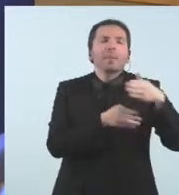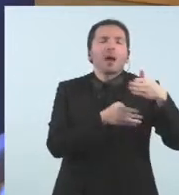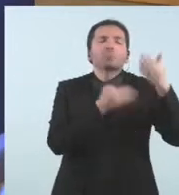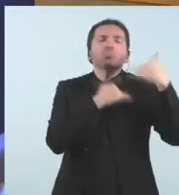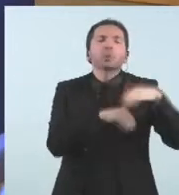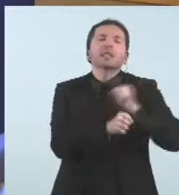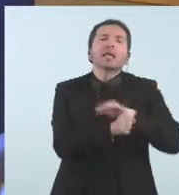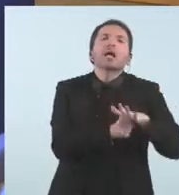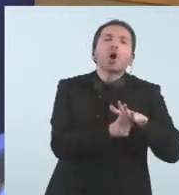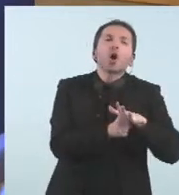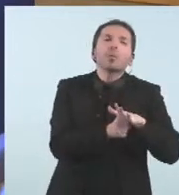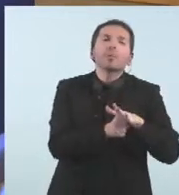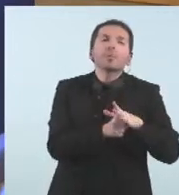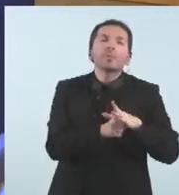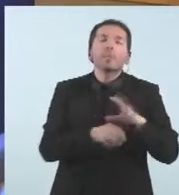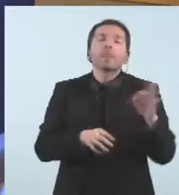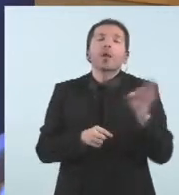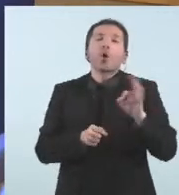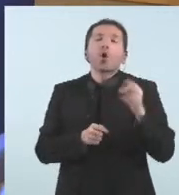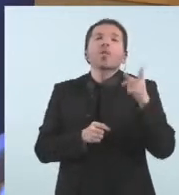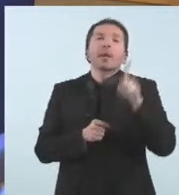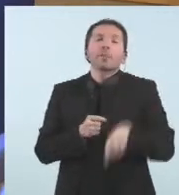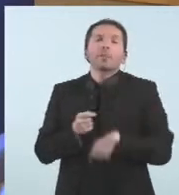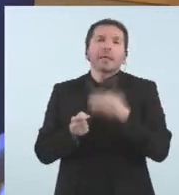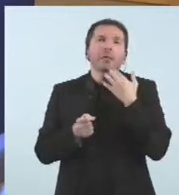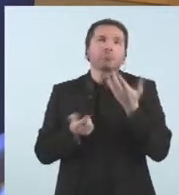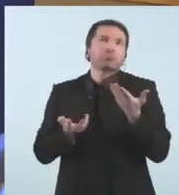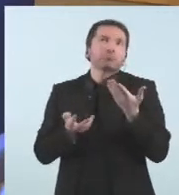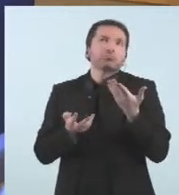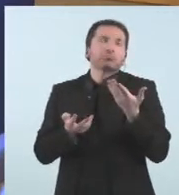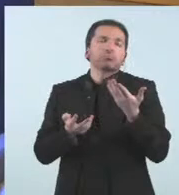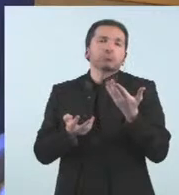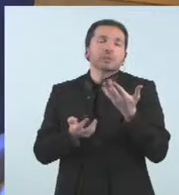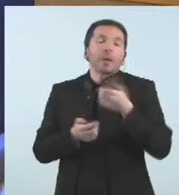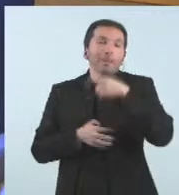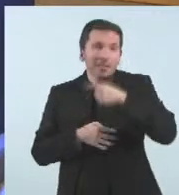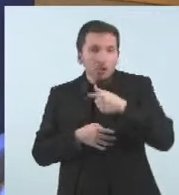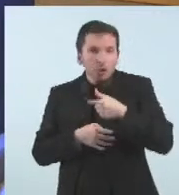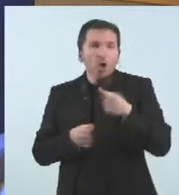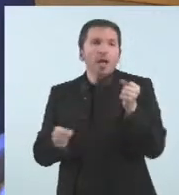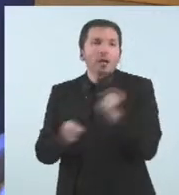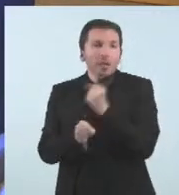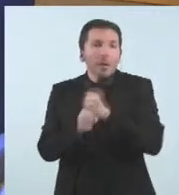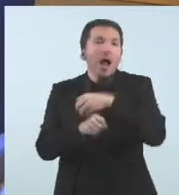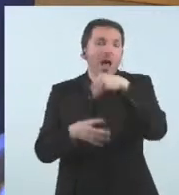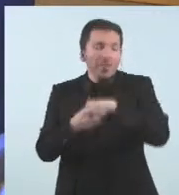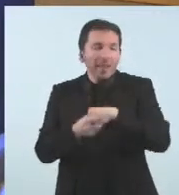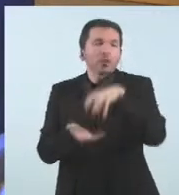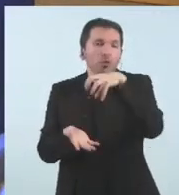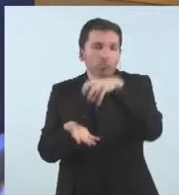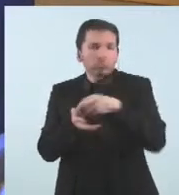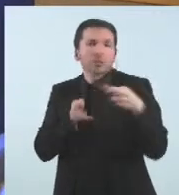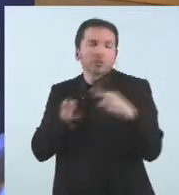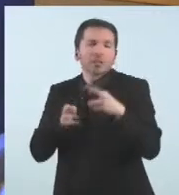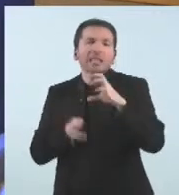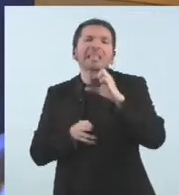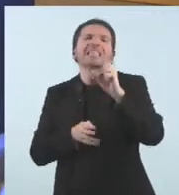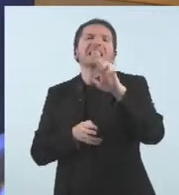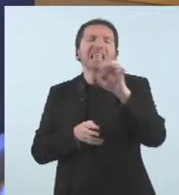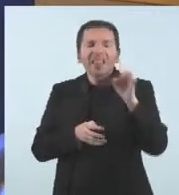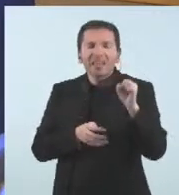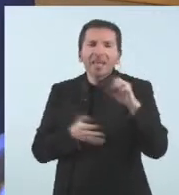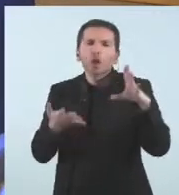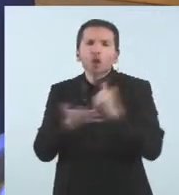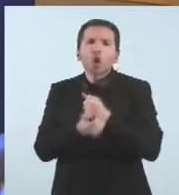confirmar que els treballadors que haurien estat positius del Cedra són de la mateixa planta on s'han detectat també els